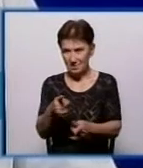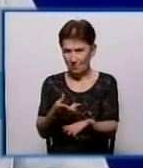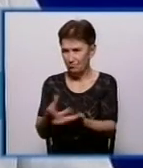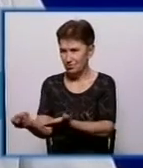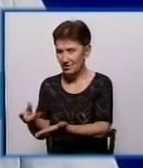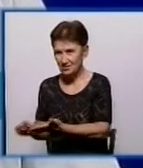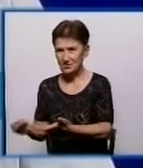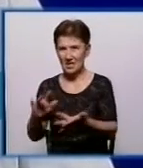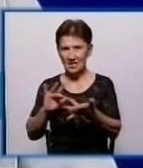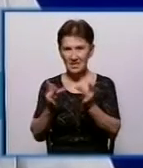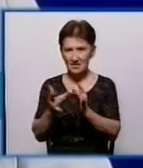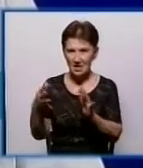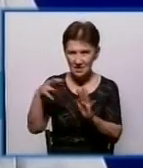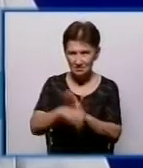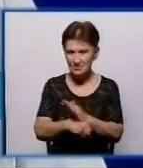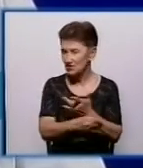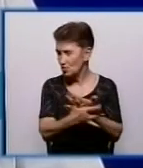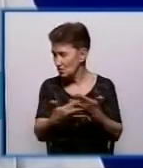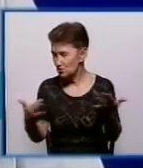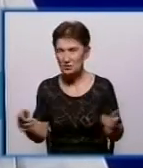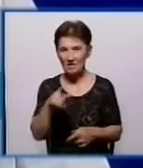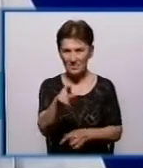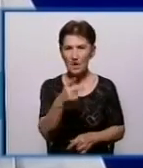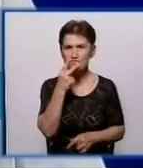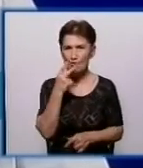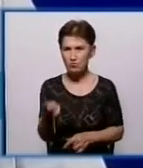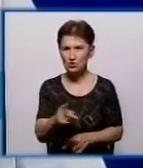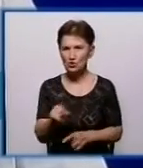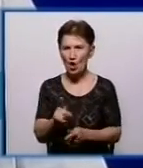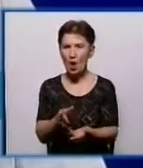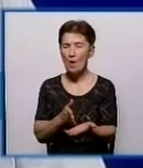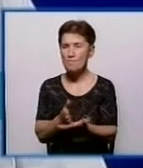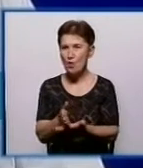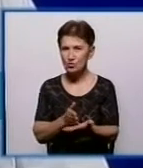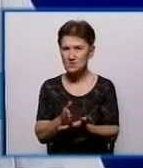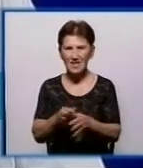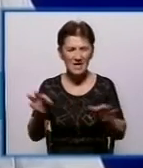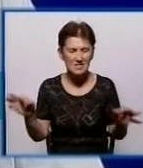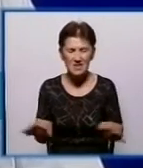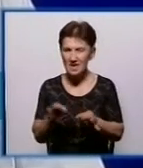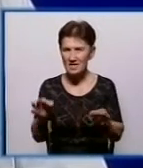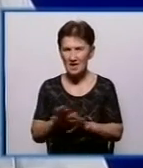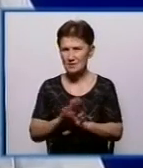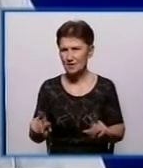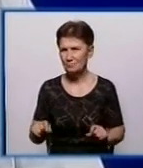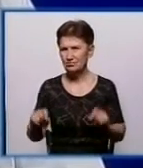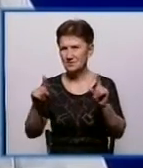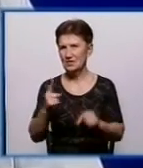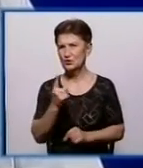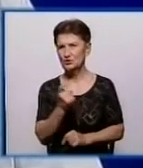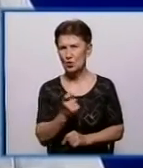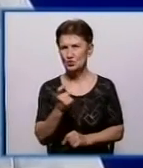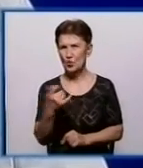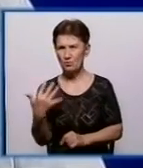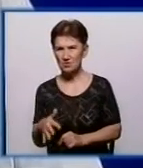інтернет, в тому числі і все решта, то ви побачите, що послуги водопостачання ніяк не перевищують 100 гривень чи 150 гривень